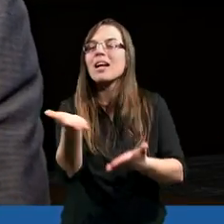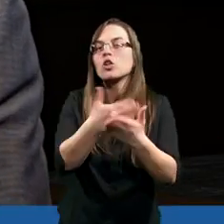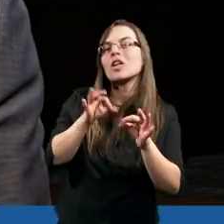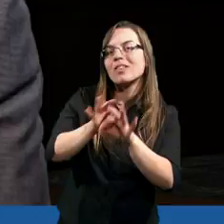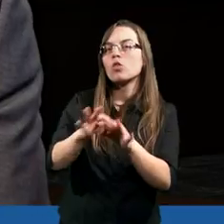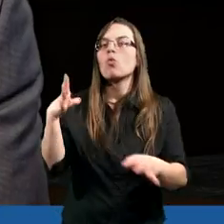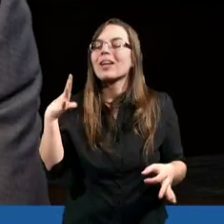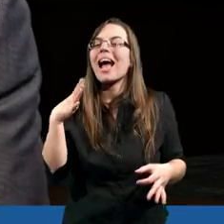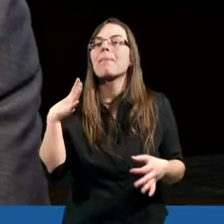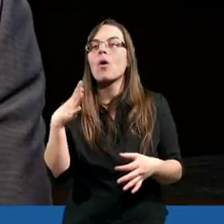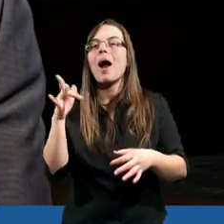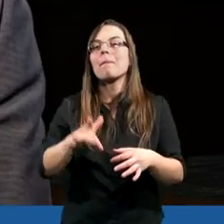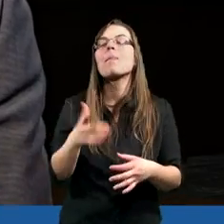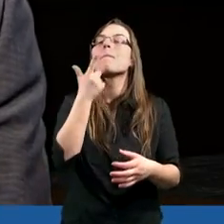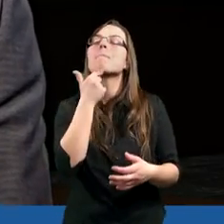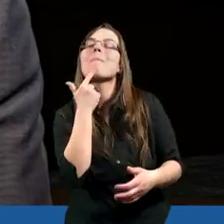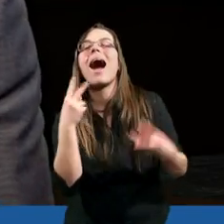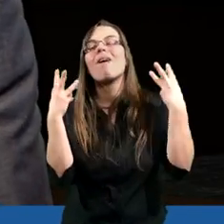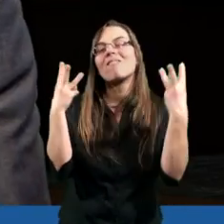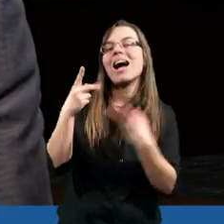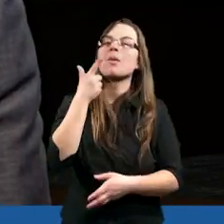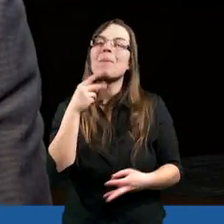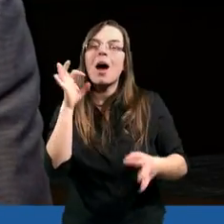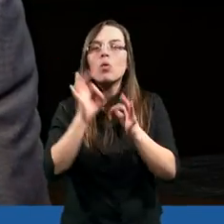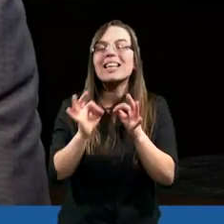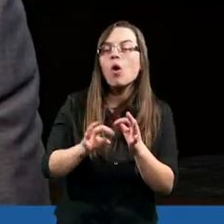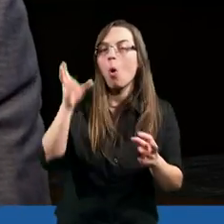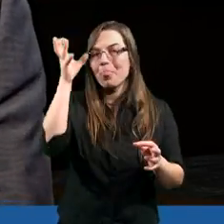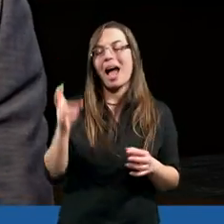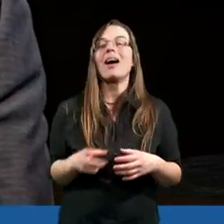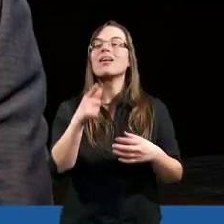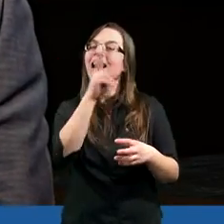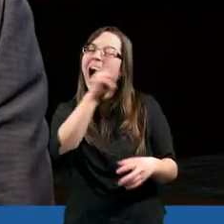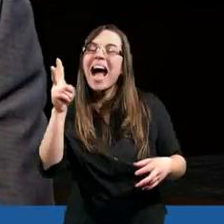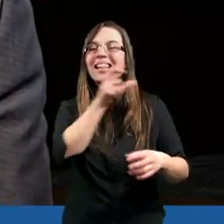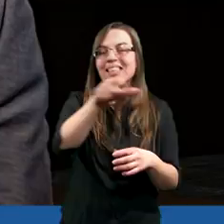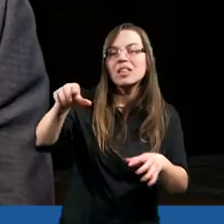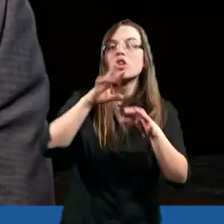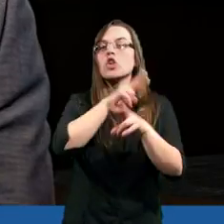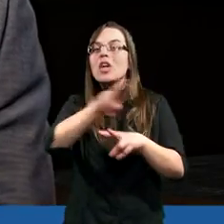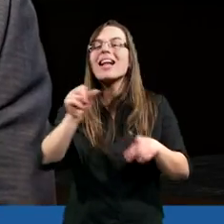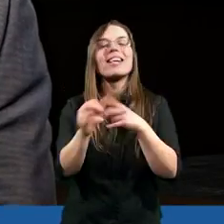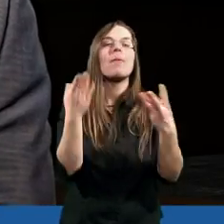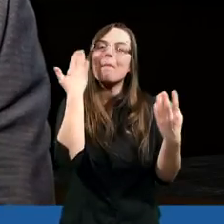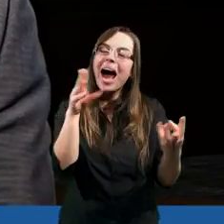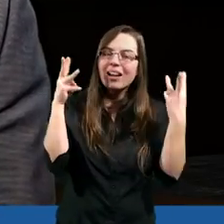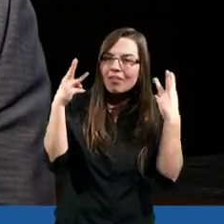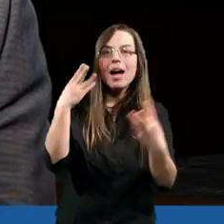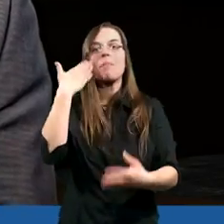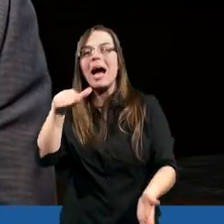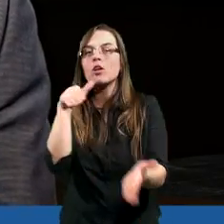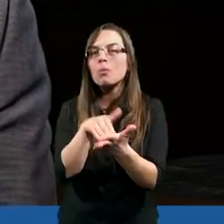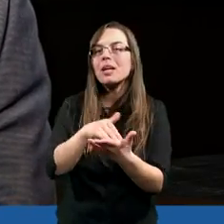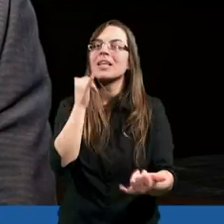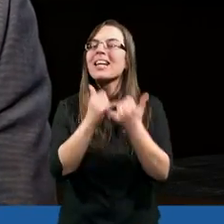części ciała, która byłaby mało ważna, mało istotna. Każda z nich jest ważna, potrzebna